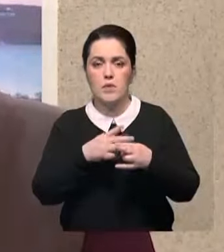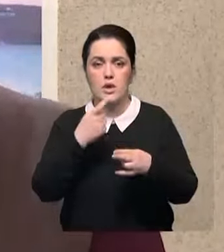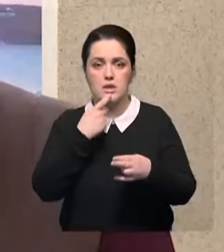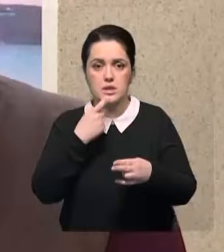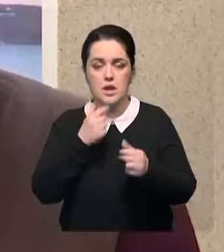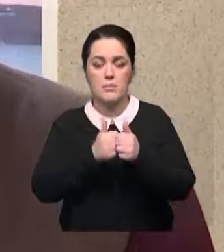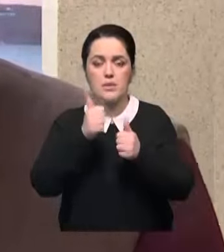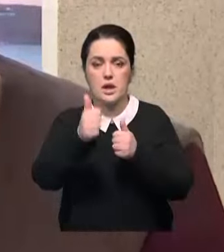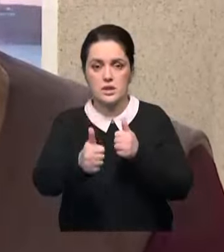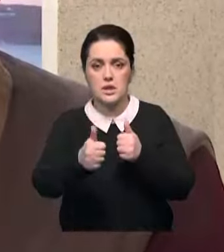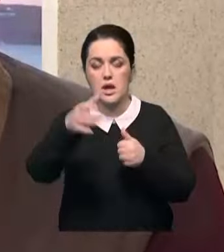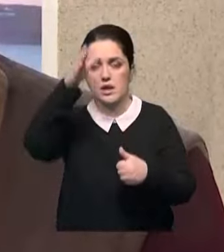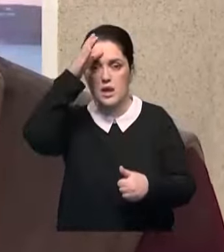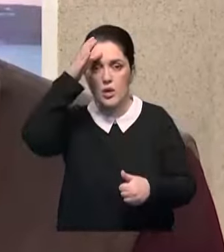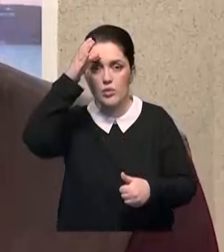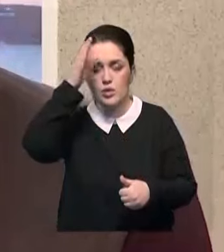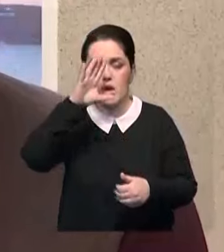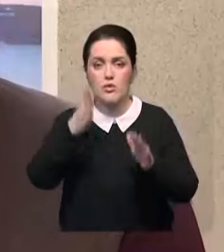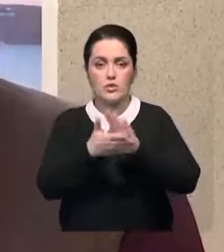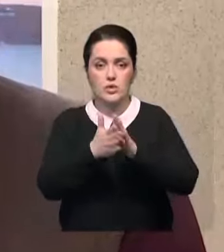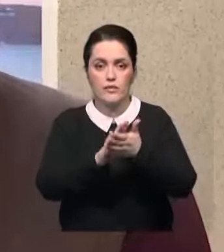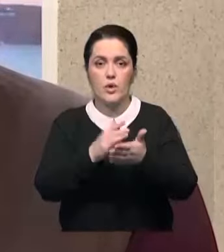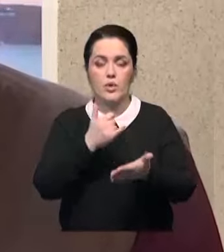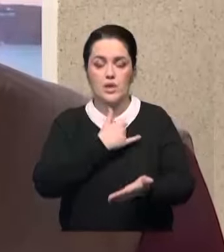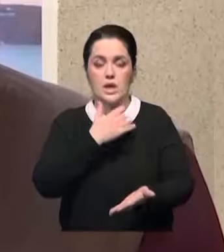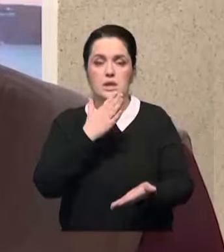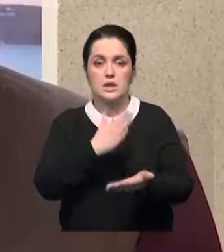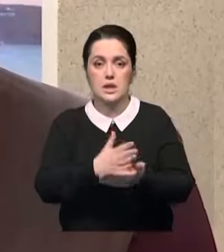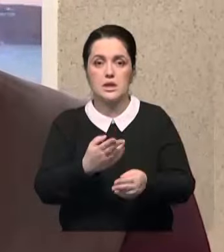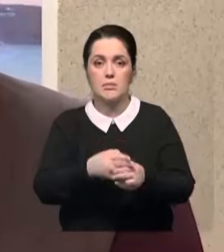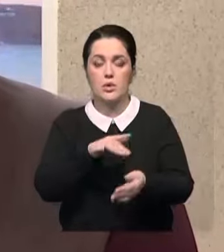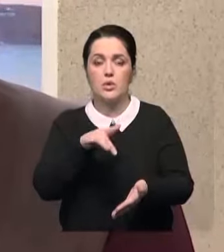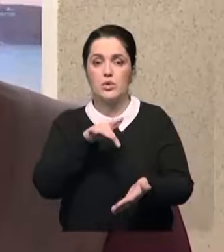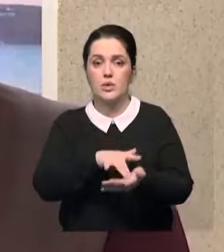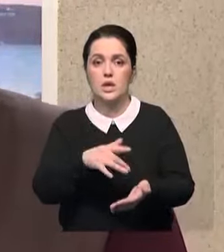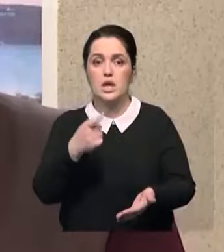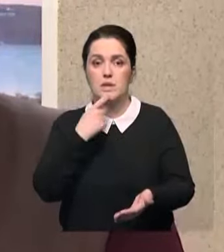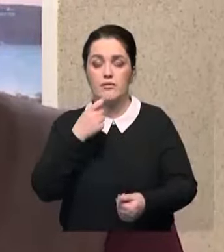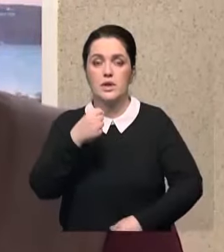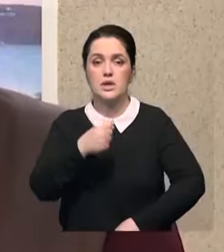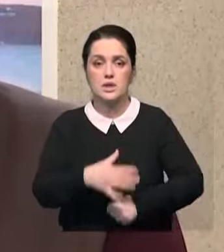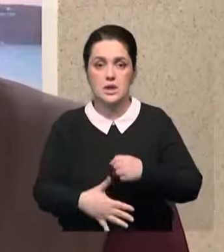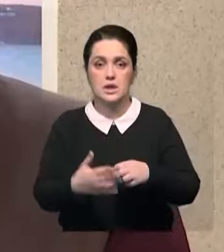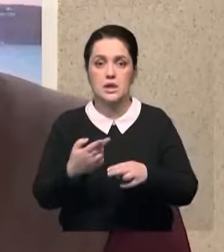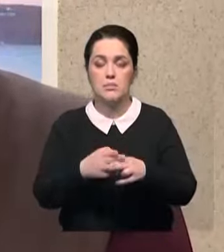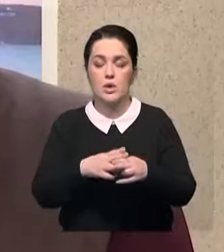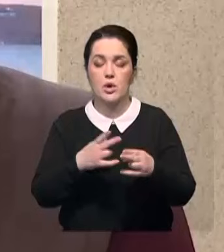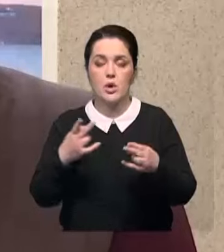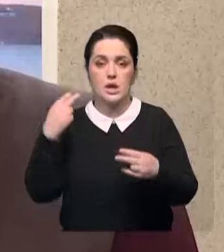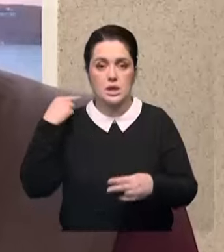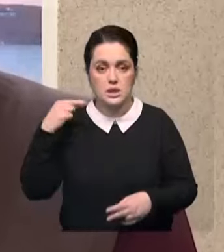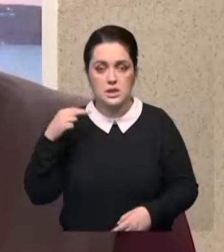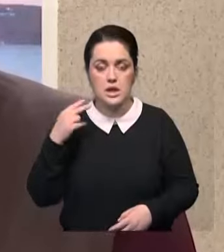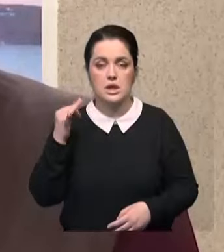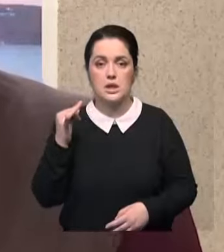прогресса, развития и науки. Все условия для этого у нас есть. Сейчас в регионах работают языковые центры, выходит необходимая литература